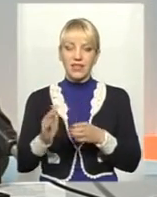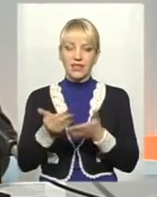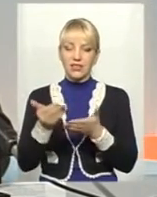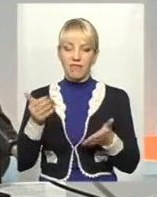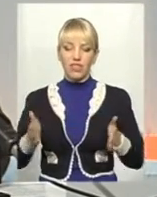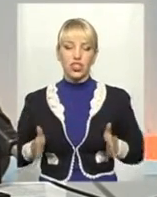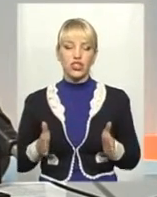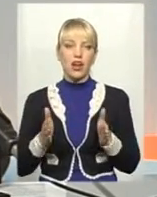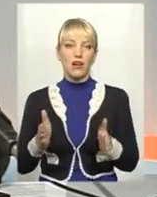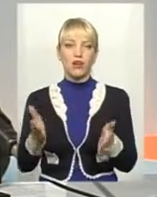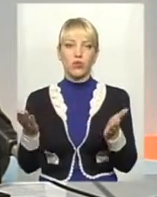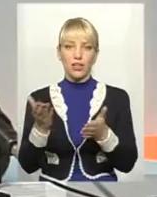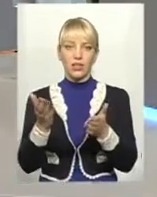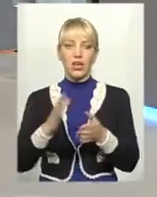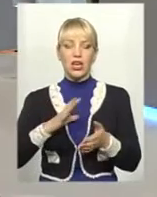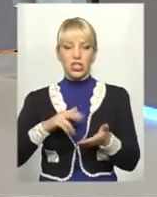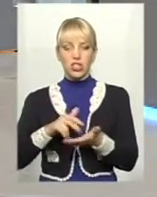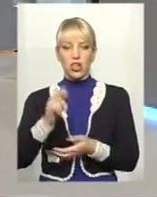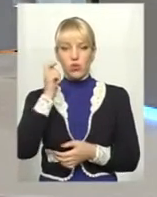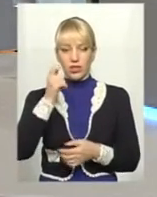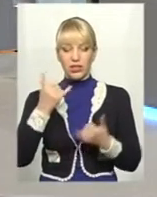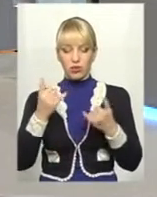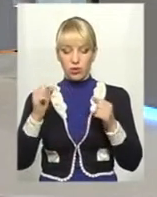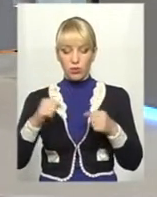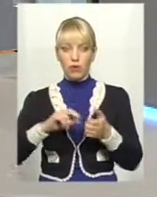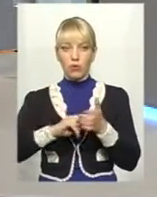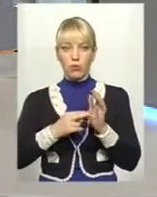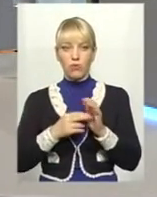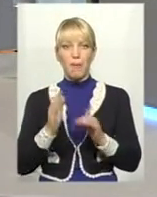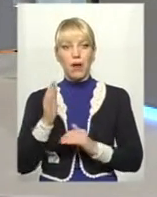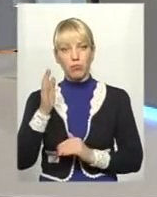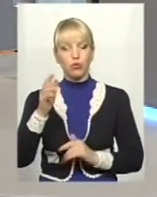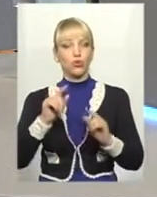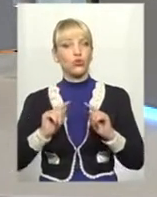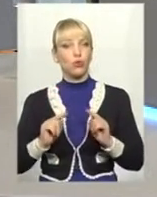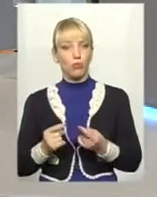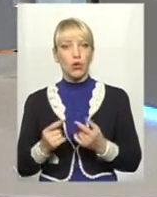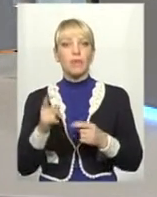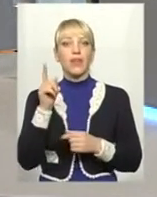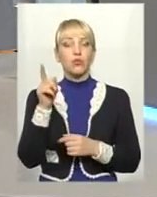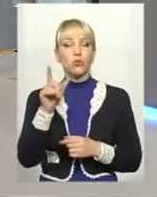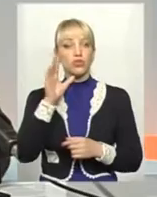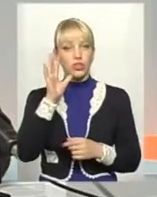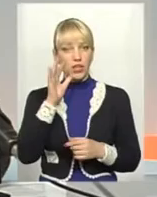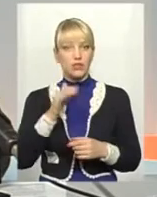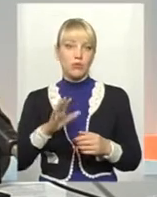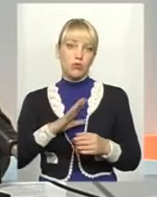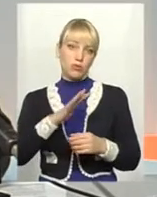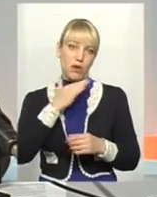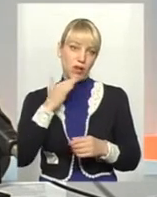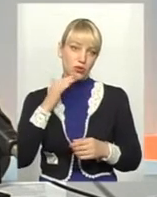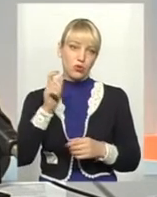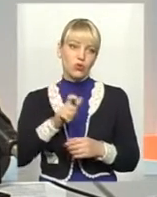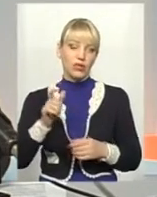Україна раніше. Також могли би прогнозувати майбутнє і так далі. Тому на той час надзвичайно багато людей,